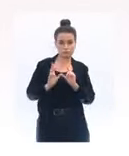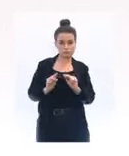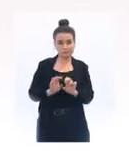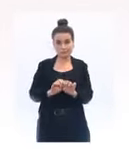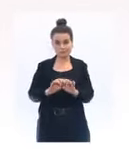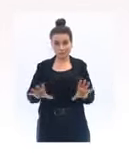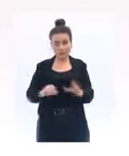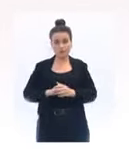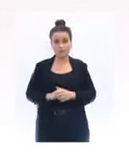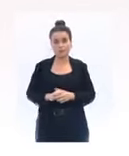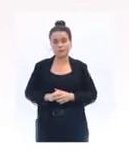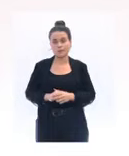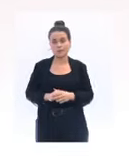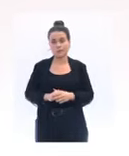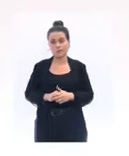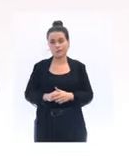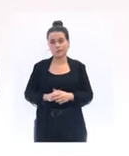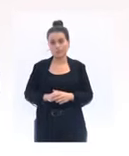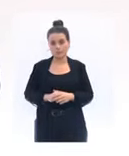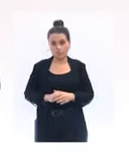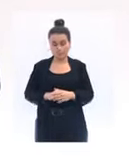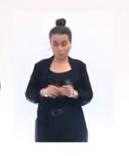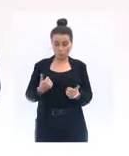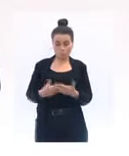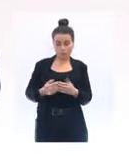Le dernier vecteur en a été le couvre-feu.